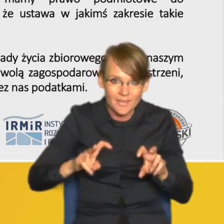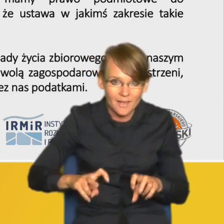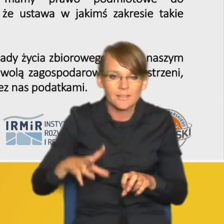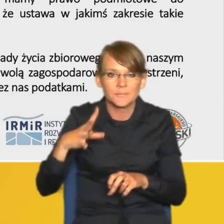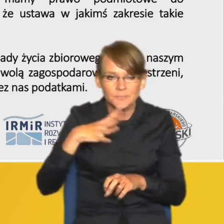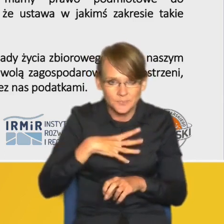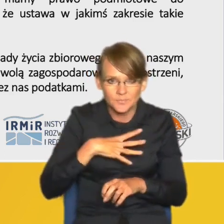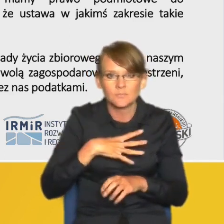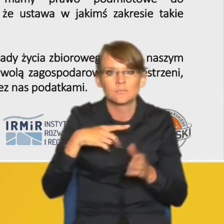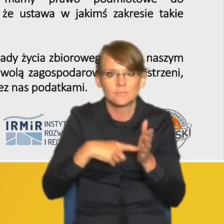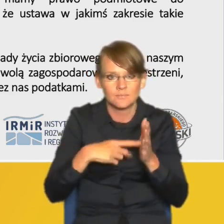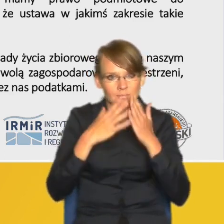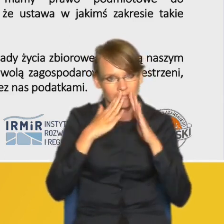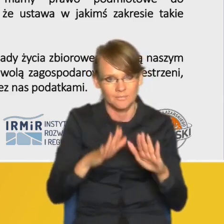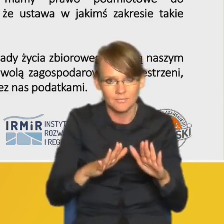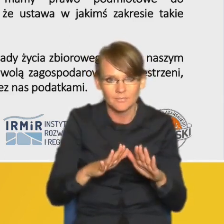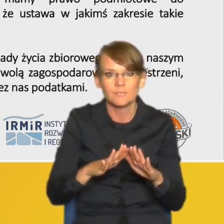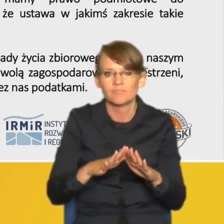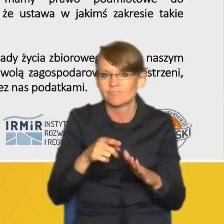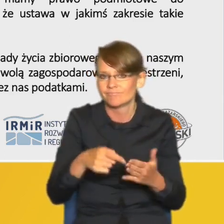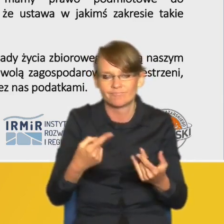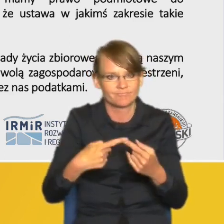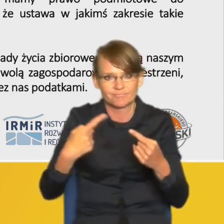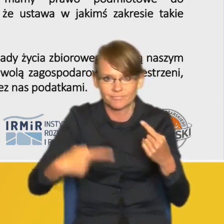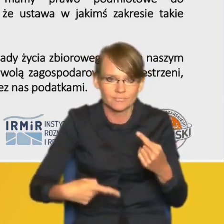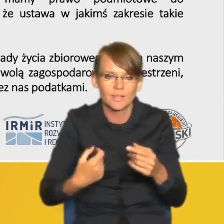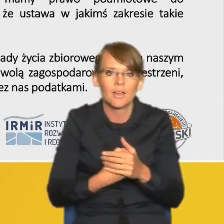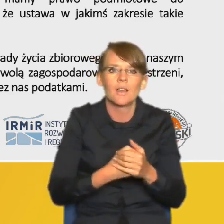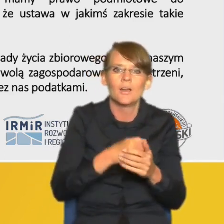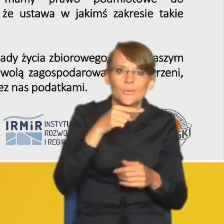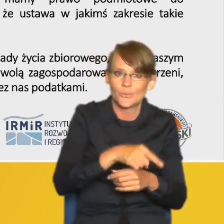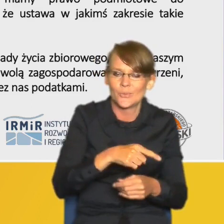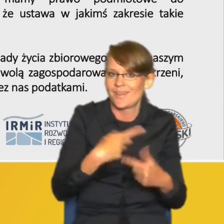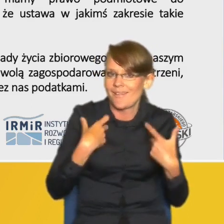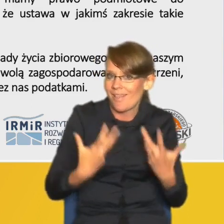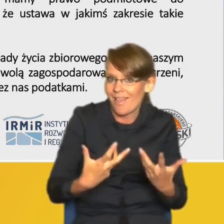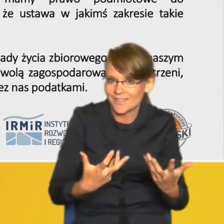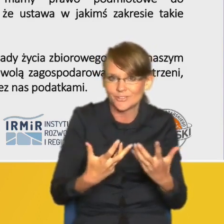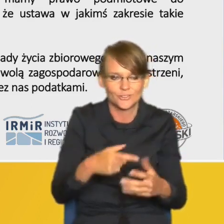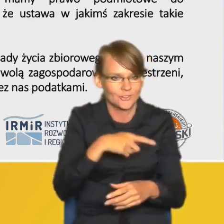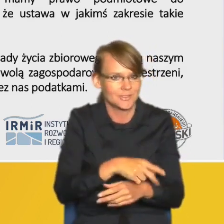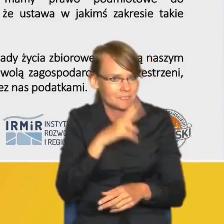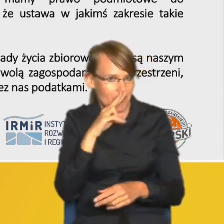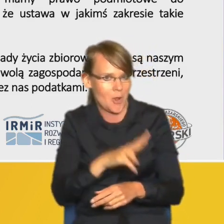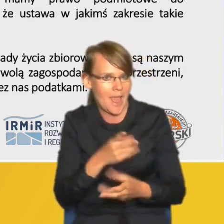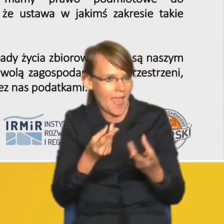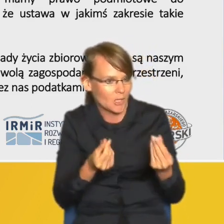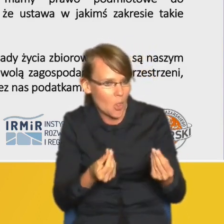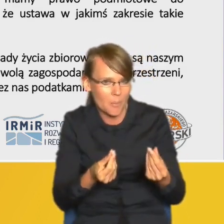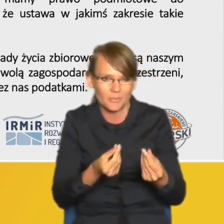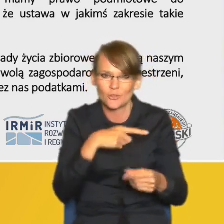wskazującymi na pewien rozdźwięk pomiędzy ową deklarowaną chęcią ekonomicznego spojrzenia na